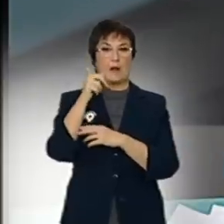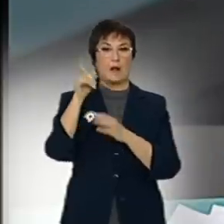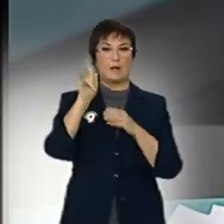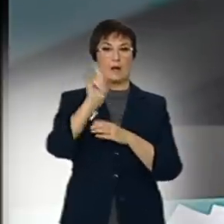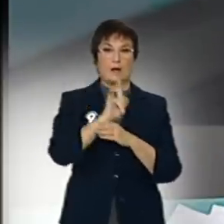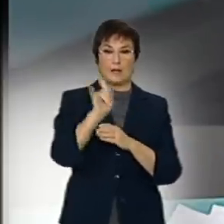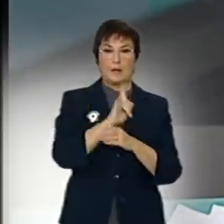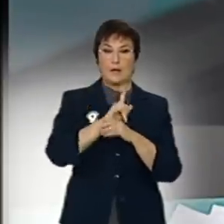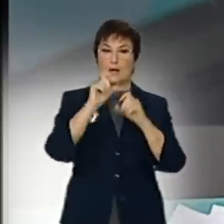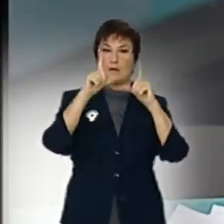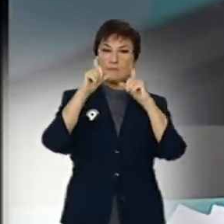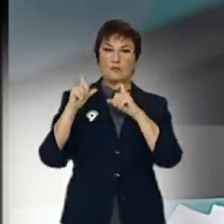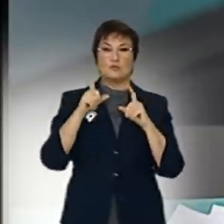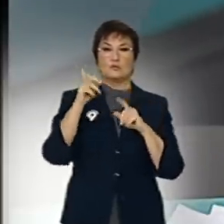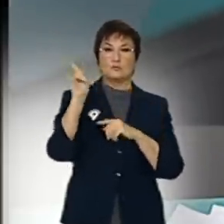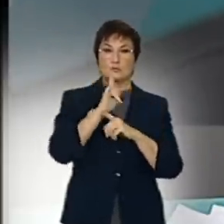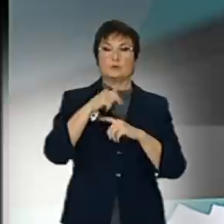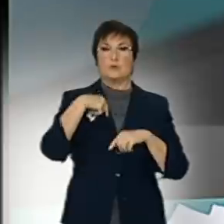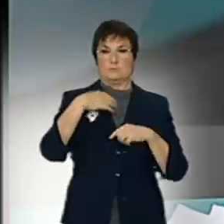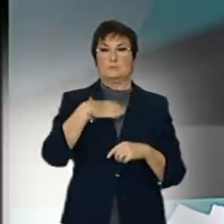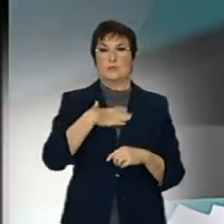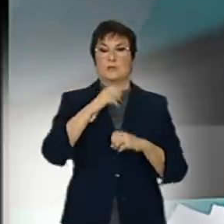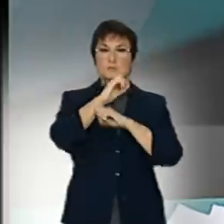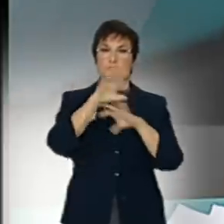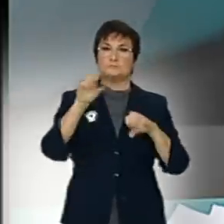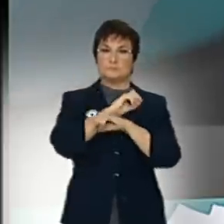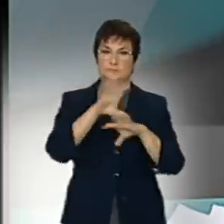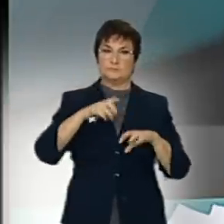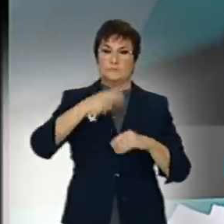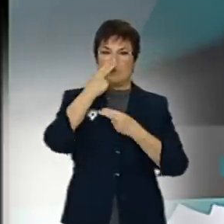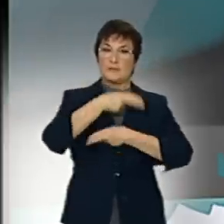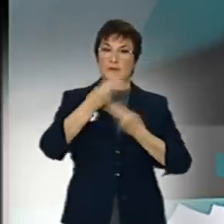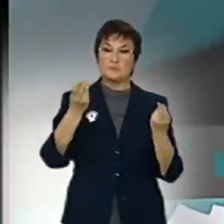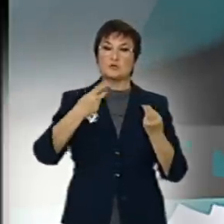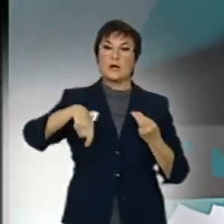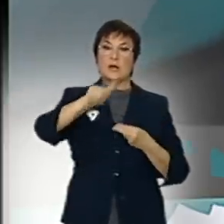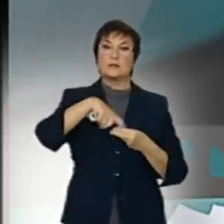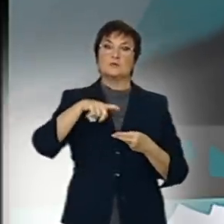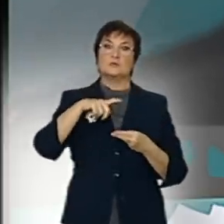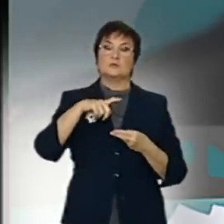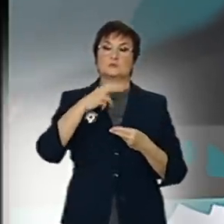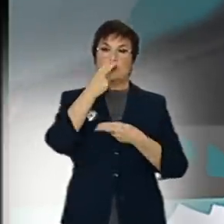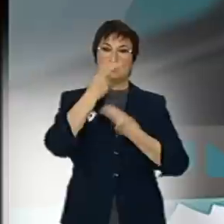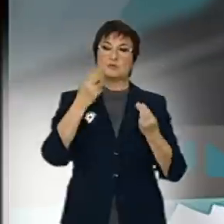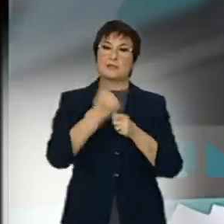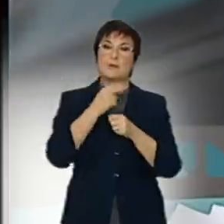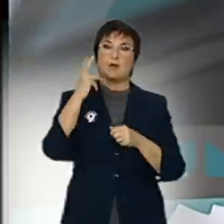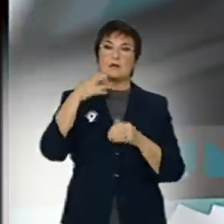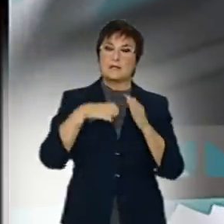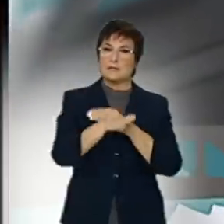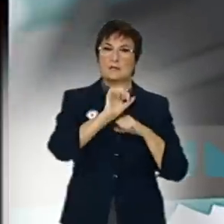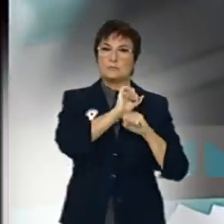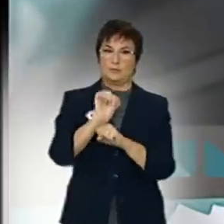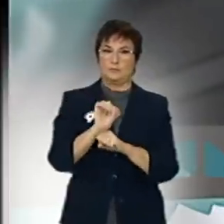-nos imatges, nosaltres així anem a mostrar-li al poble valencià com no deixen a uns treballadors entrar a la seva empresa. És que no